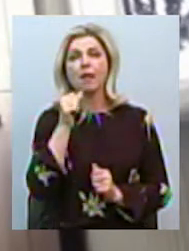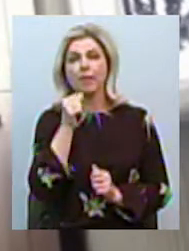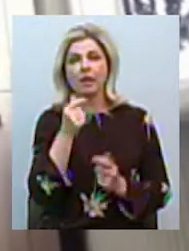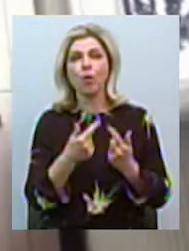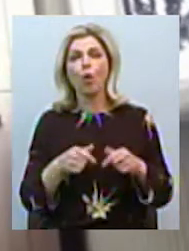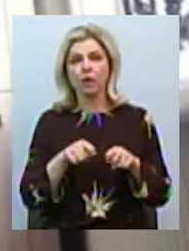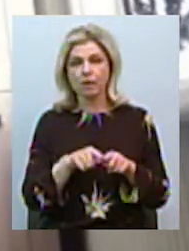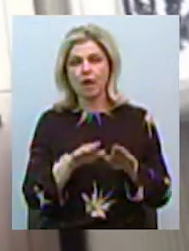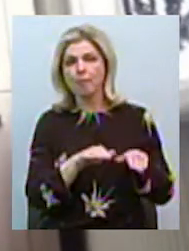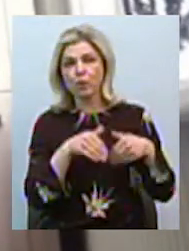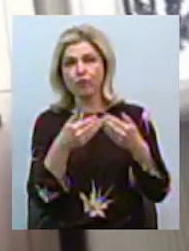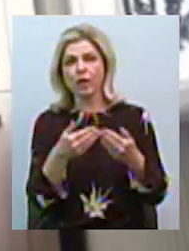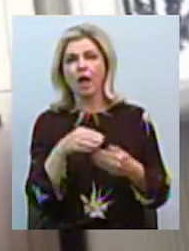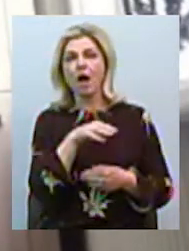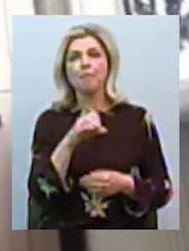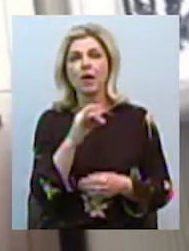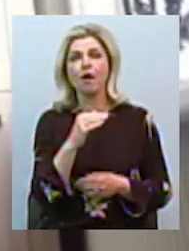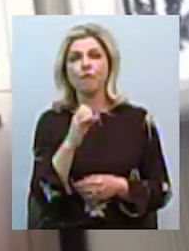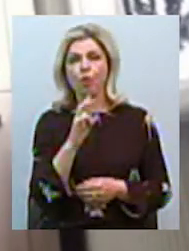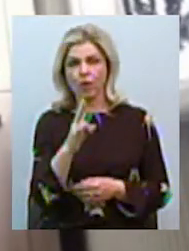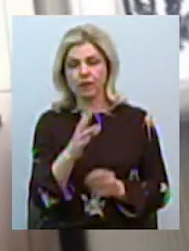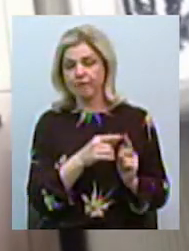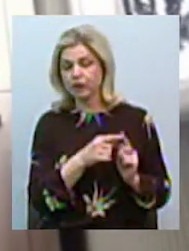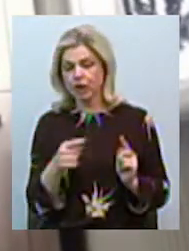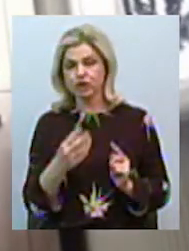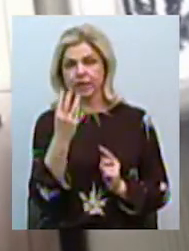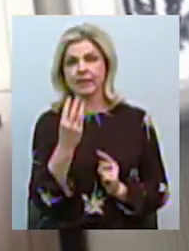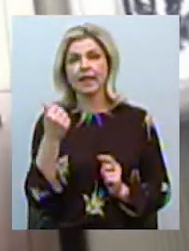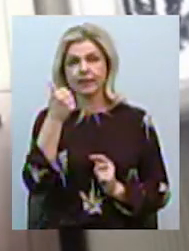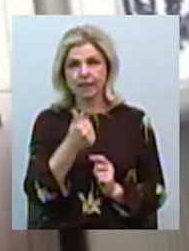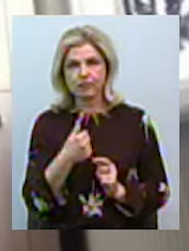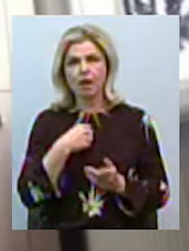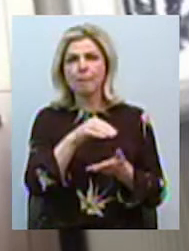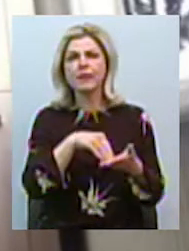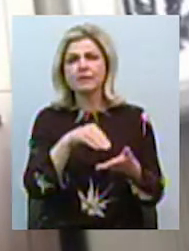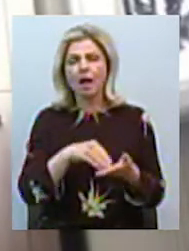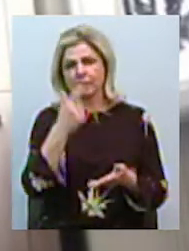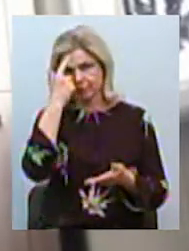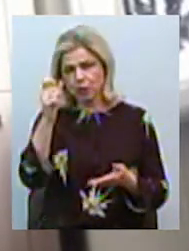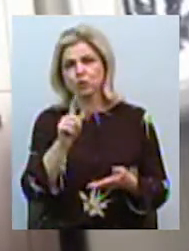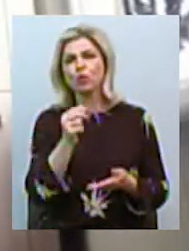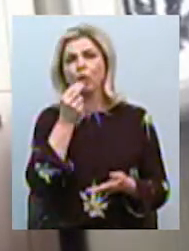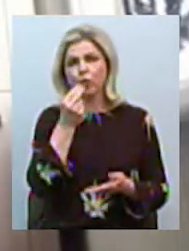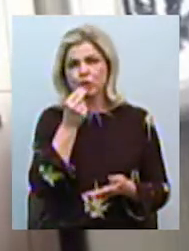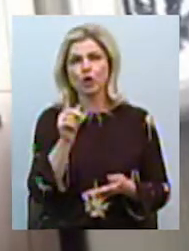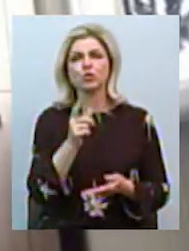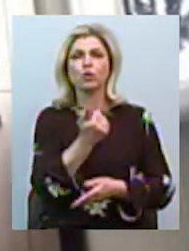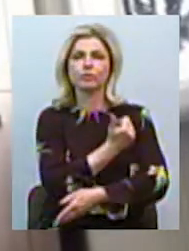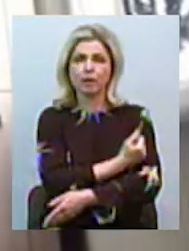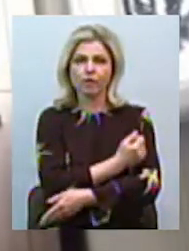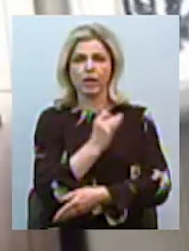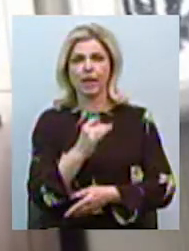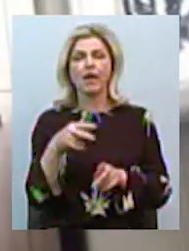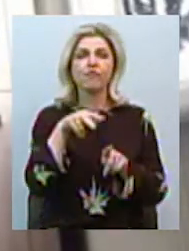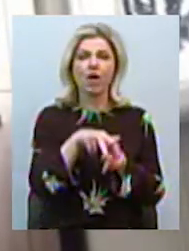діамарафон. Напротязі трьох тижнів ми писали свої щоденники, що ми їли, замірювали цукри, фізичні навантаження, і від того ми